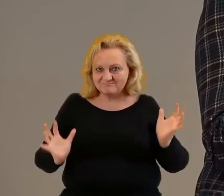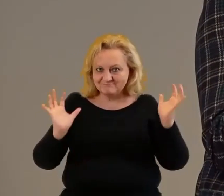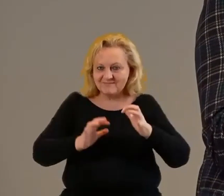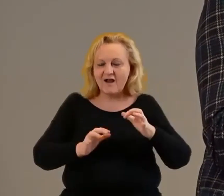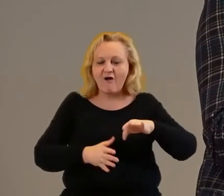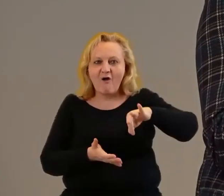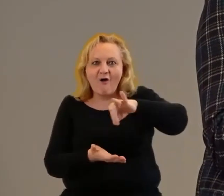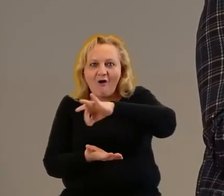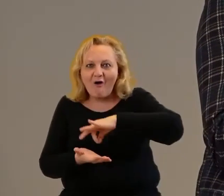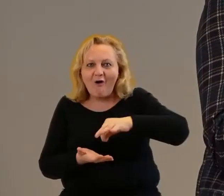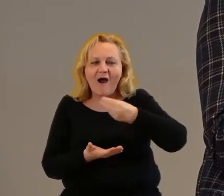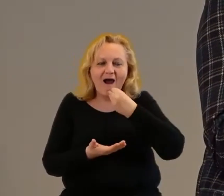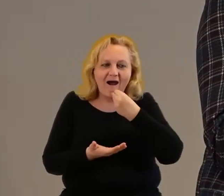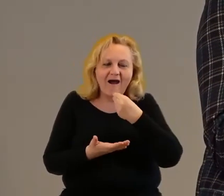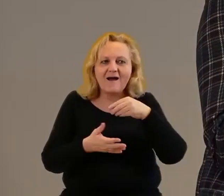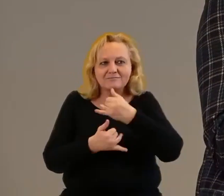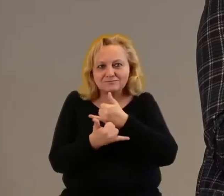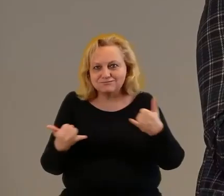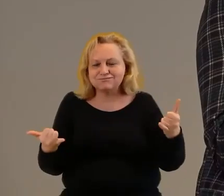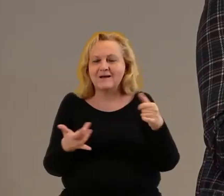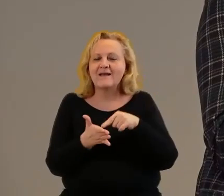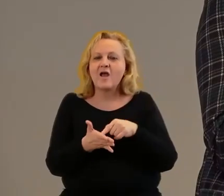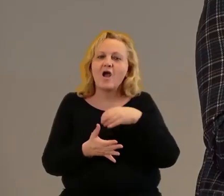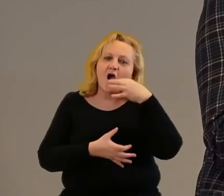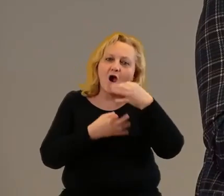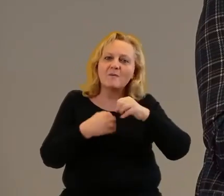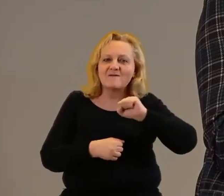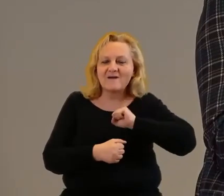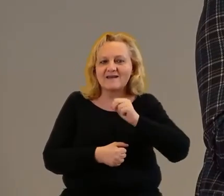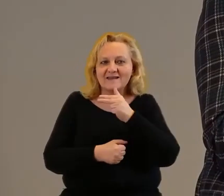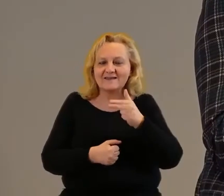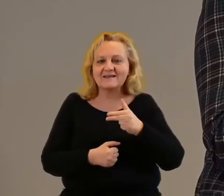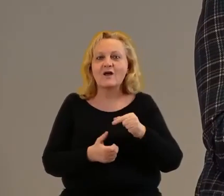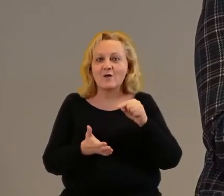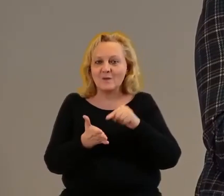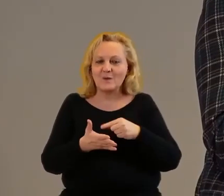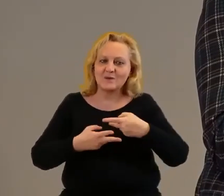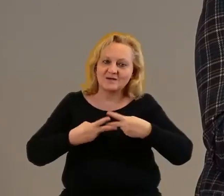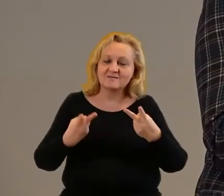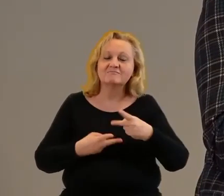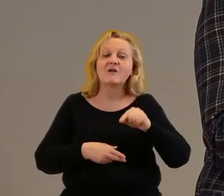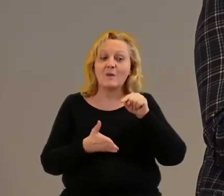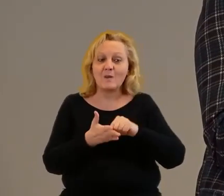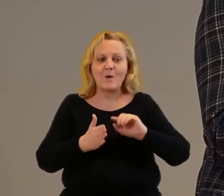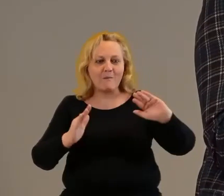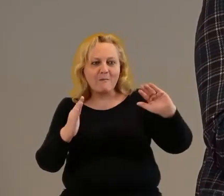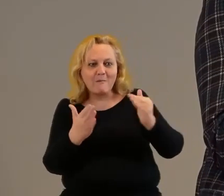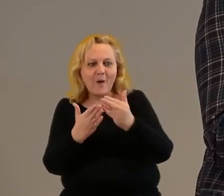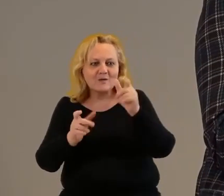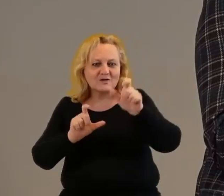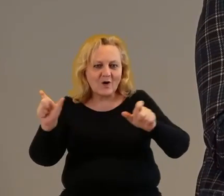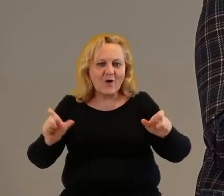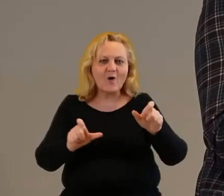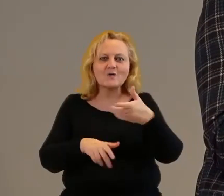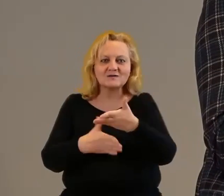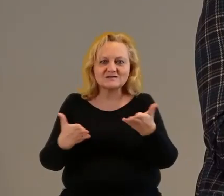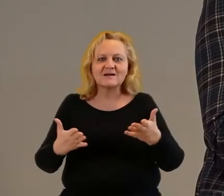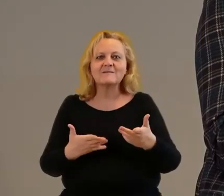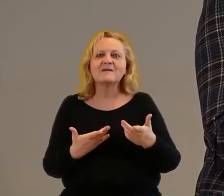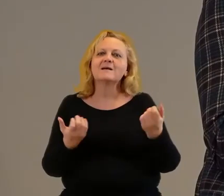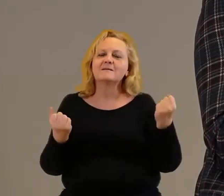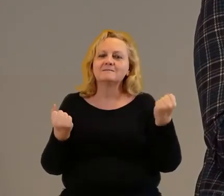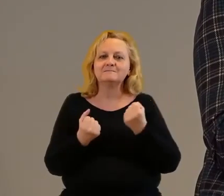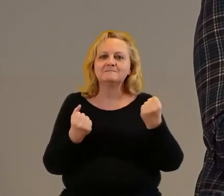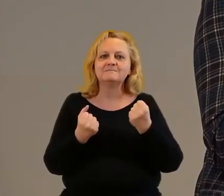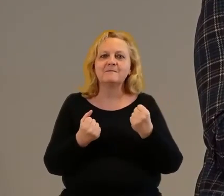gotuje, gdzie się opowiada różne fajne rzeczy, gdzie się dzielą. Tam się wtedy poznają, tam nawiązują się te głębsze